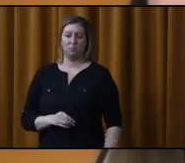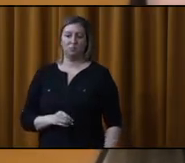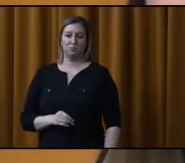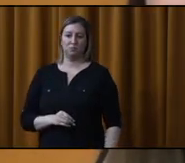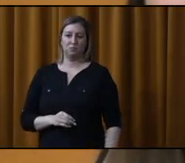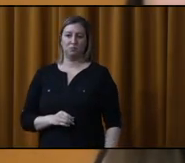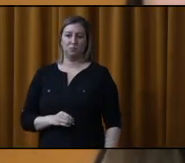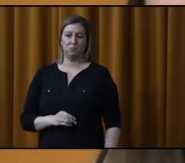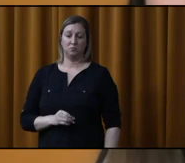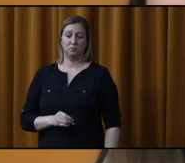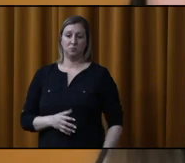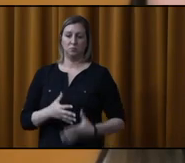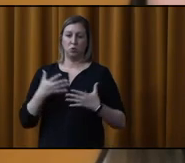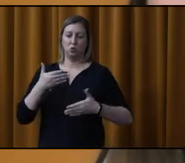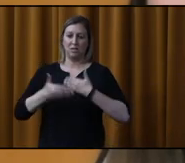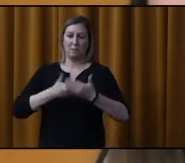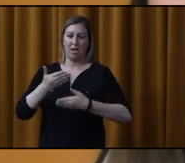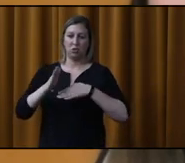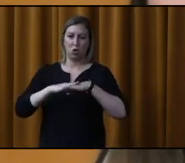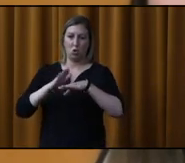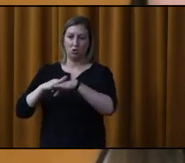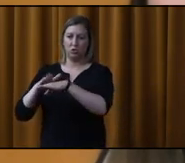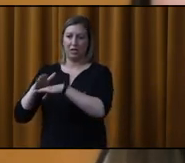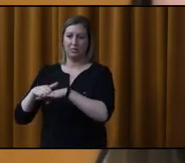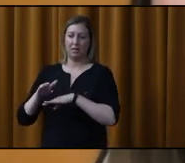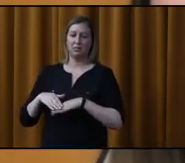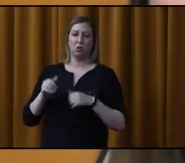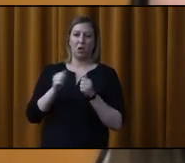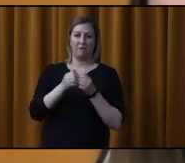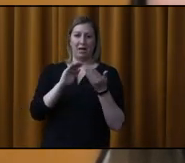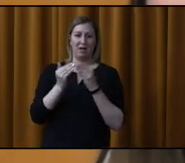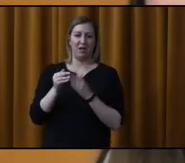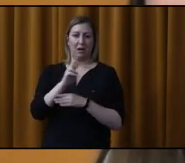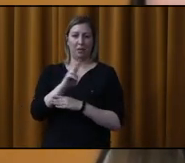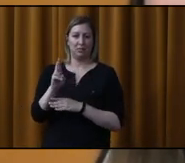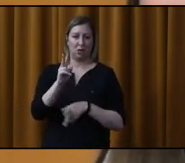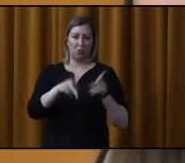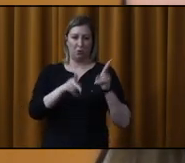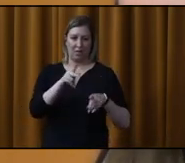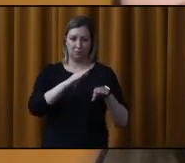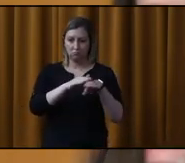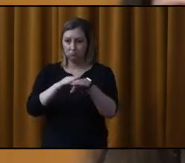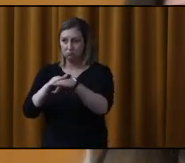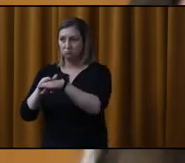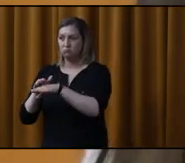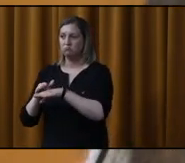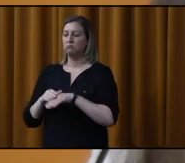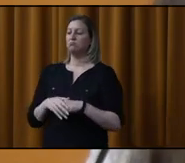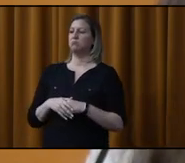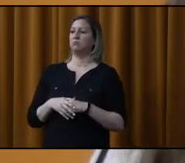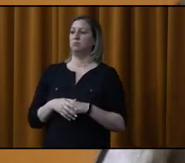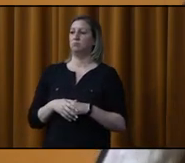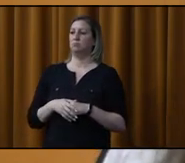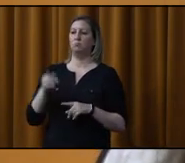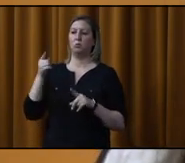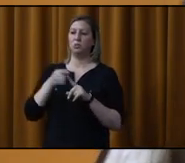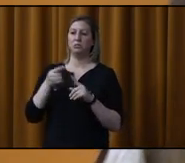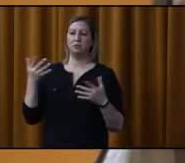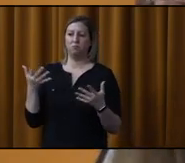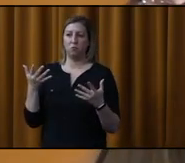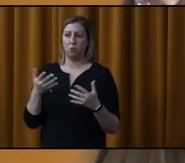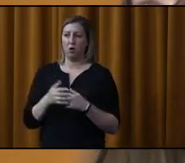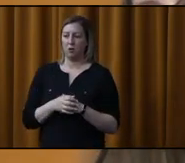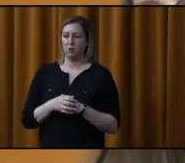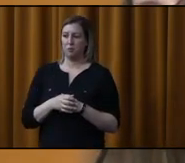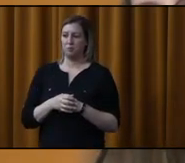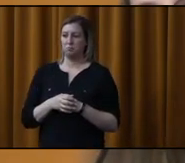Considérant la vaste démarche de consultation menée par la Ville de Repentigny auprès de sa population, considérant que l'objectif de cette démarche, qui s'inscrit